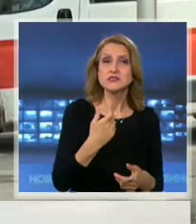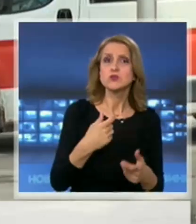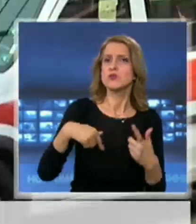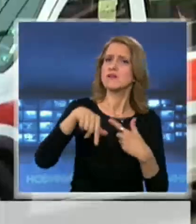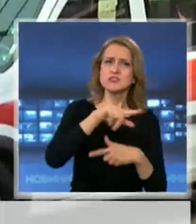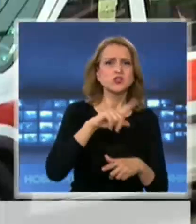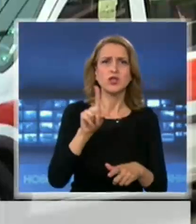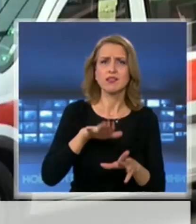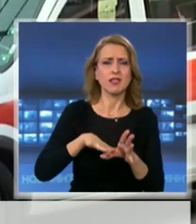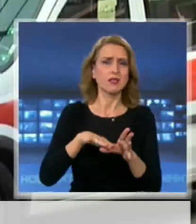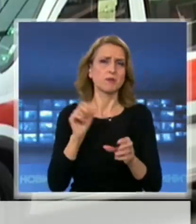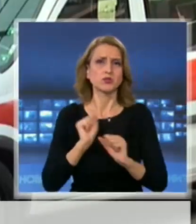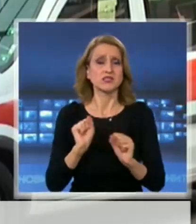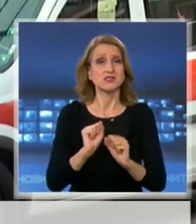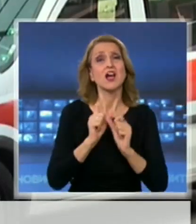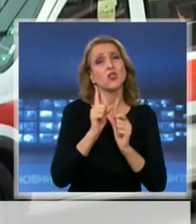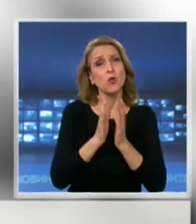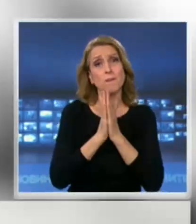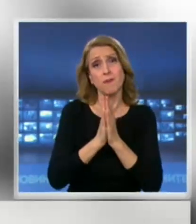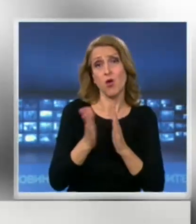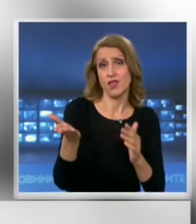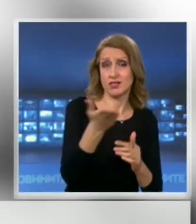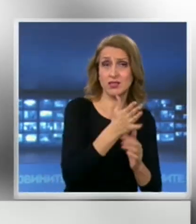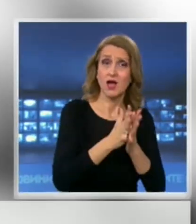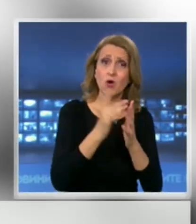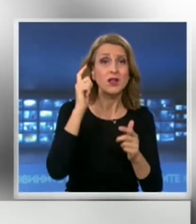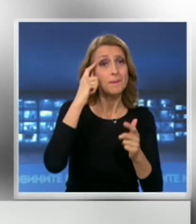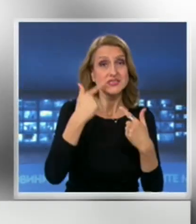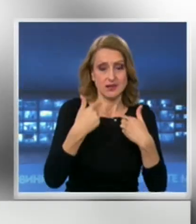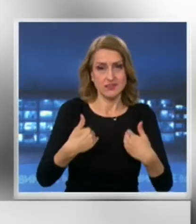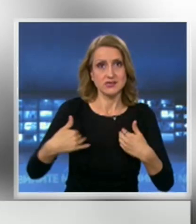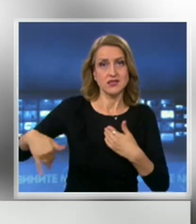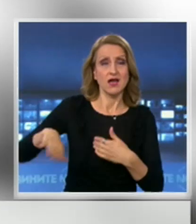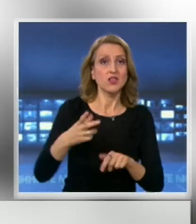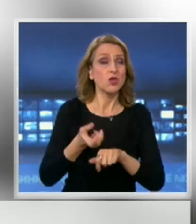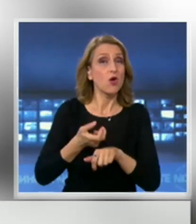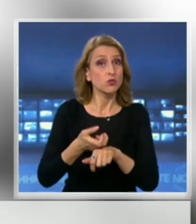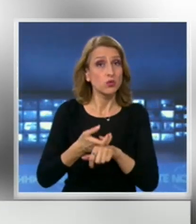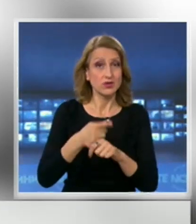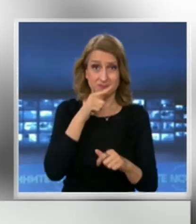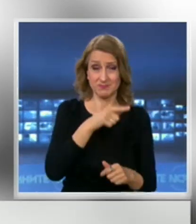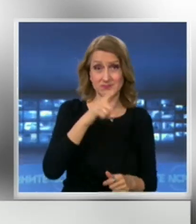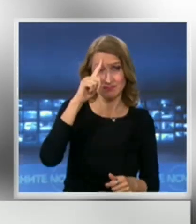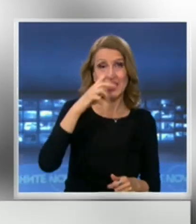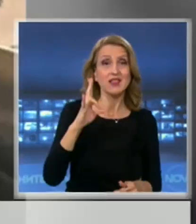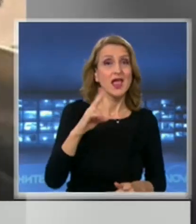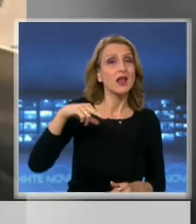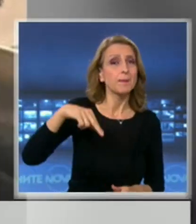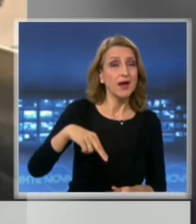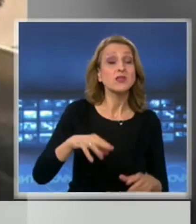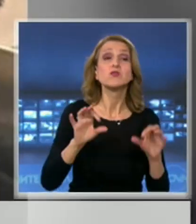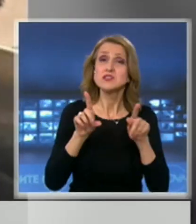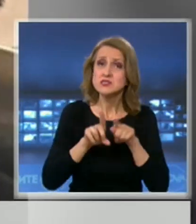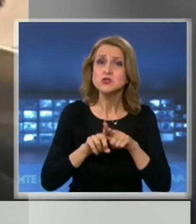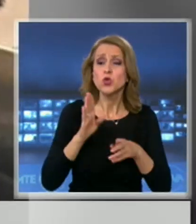от коронавируса. Но медиците призовават пациентите да мислят и за тях. Самата доктор Нели Пандова, която почина през уикенда, е била